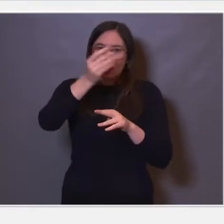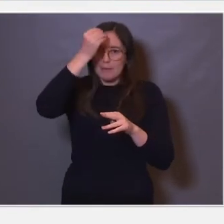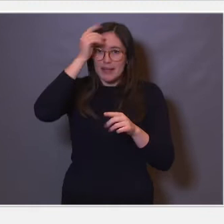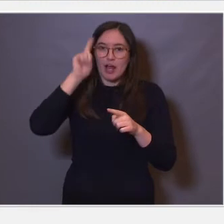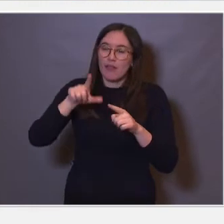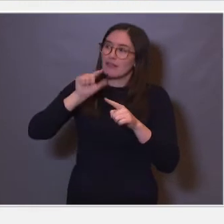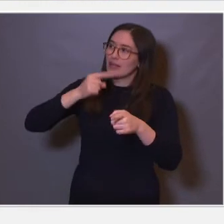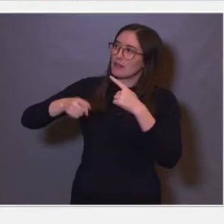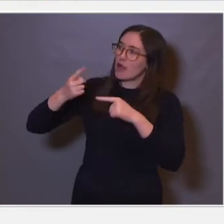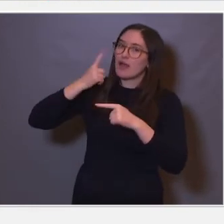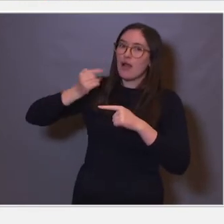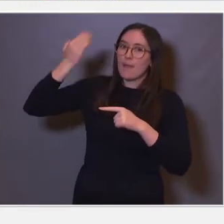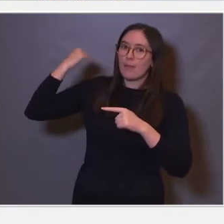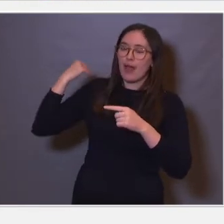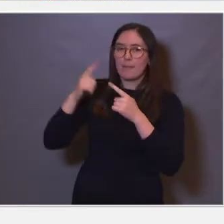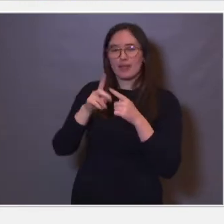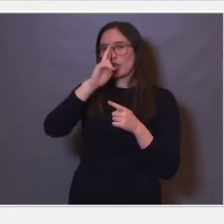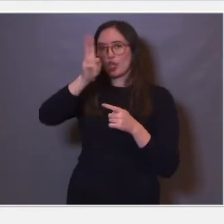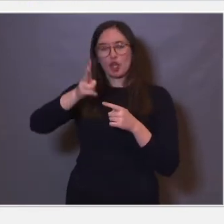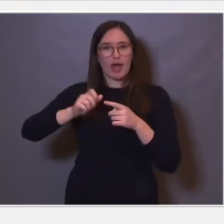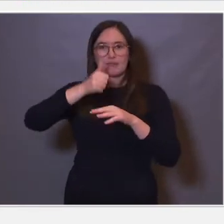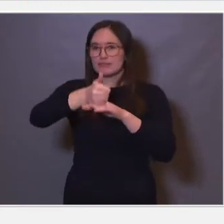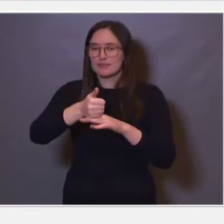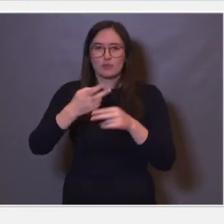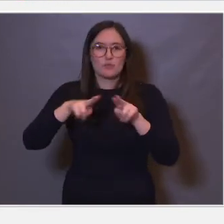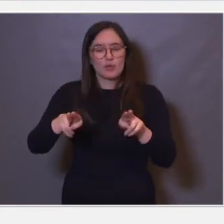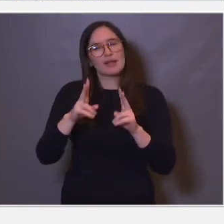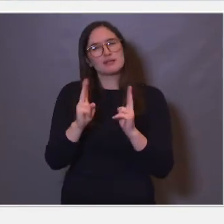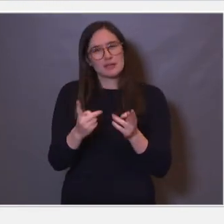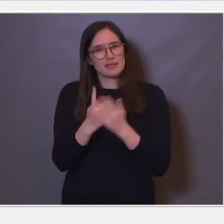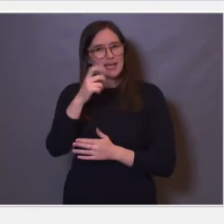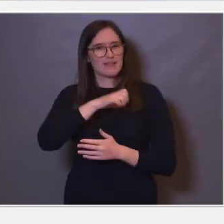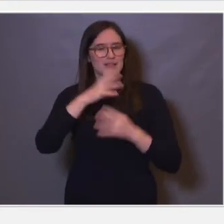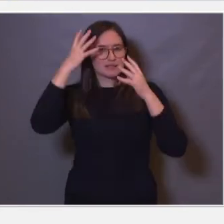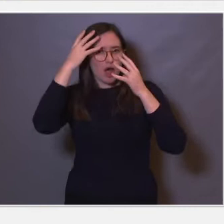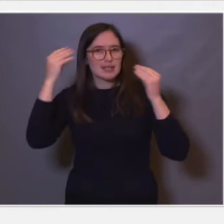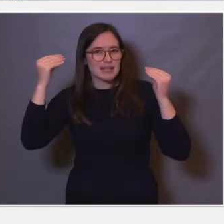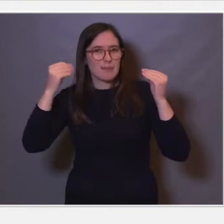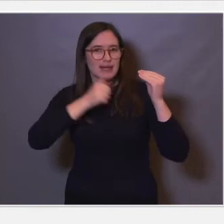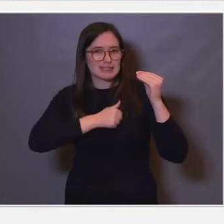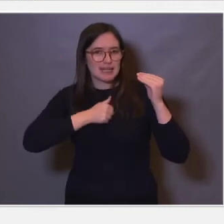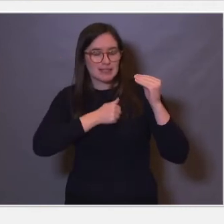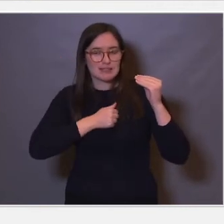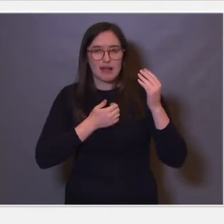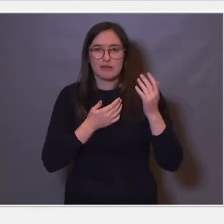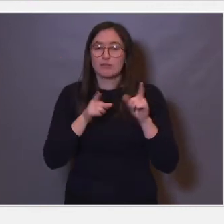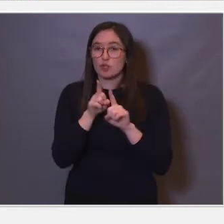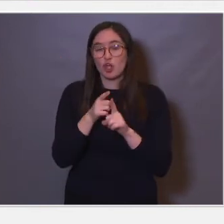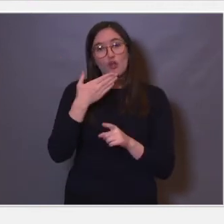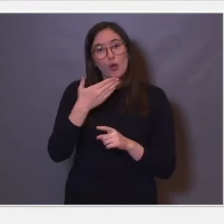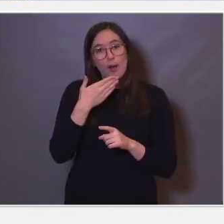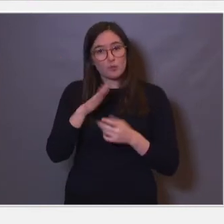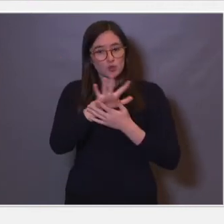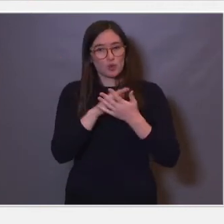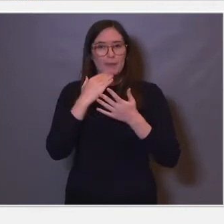klarer ikke å danne nye minner. det er en av de tingene som skjer i en Alzheimerslidelse. Der er det at du får skade på denne hippocampus-strukturen. Du